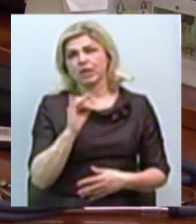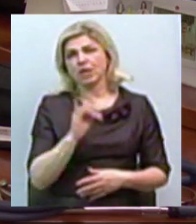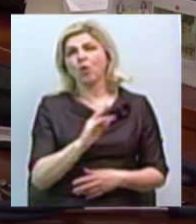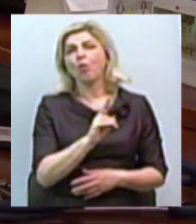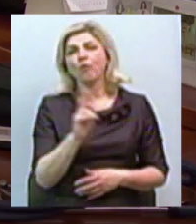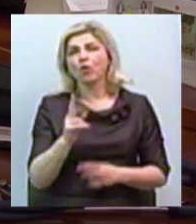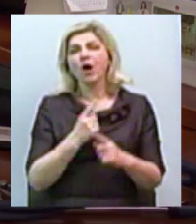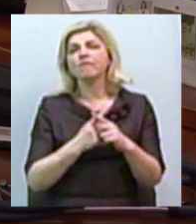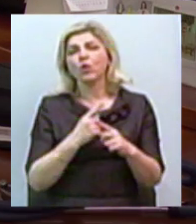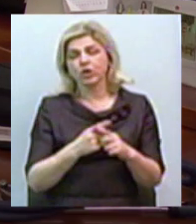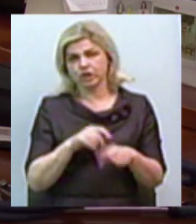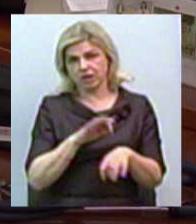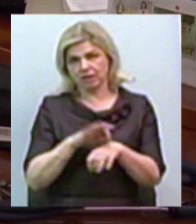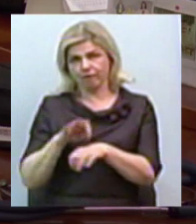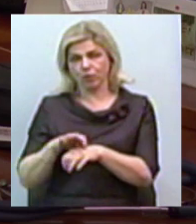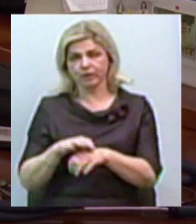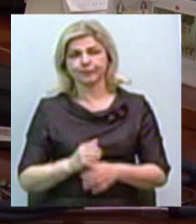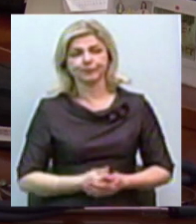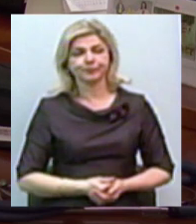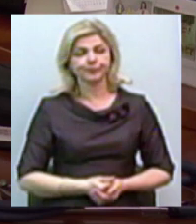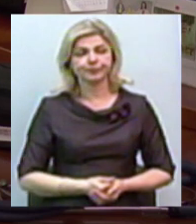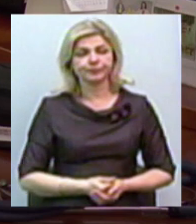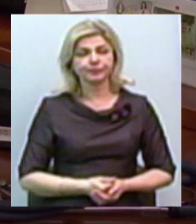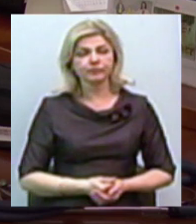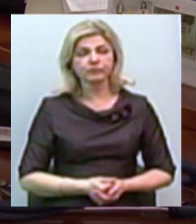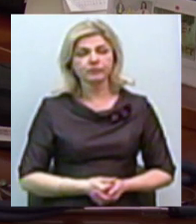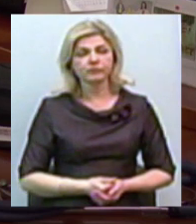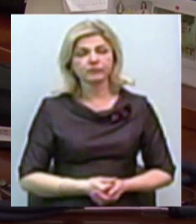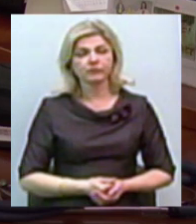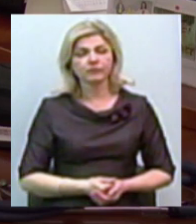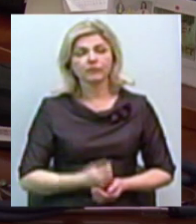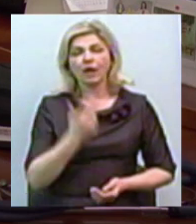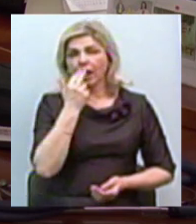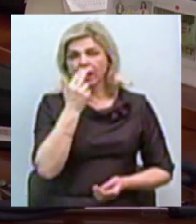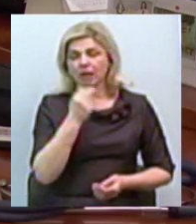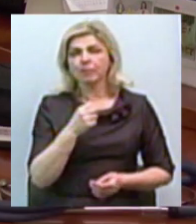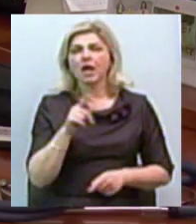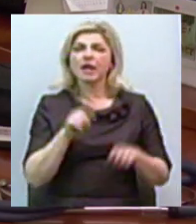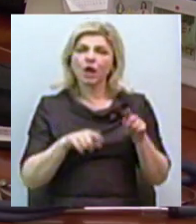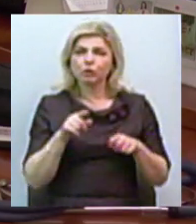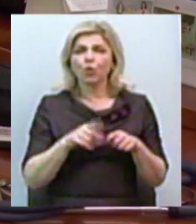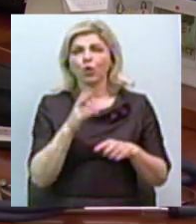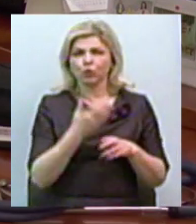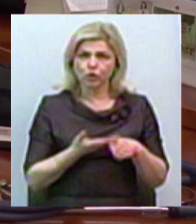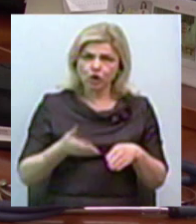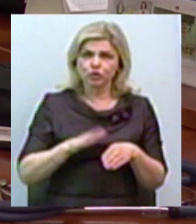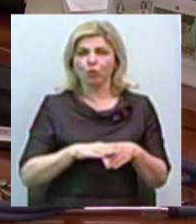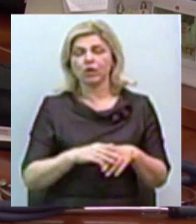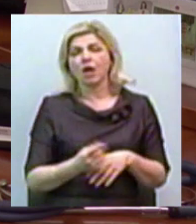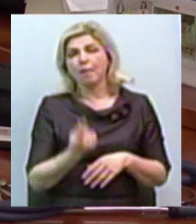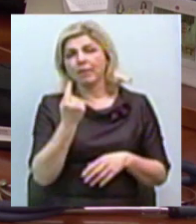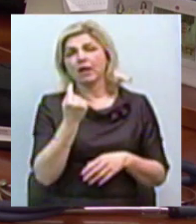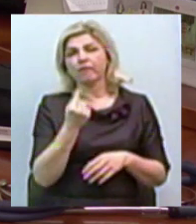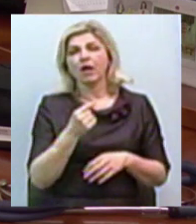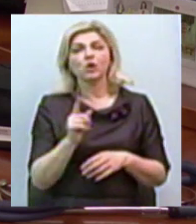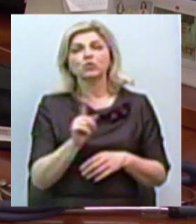спостерігається рідше, але протікає важче. Перш за все, які виникають симптоми у